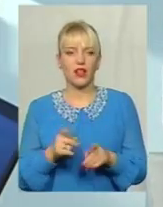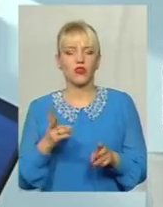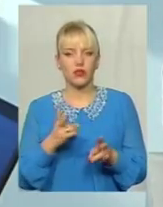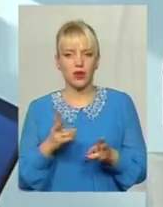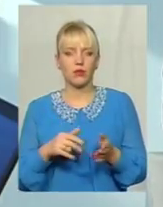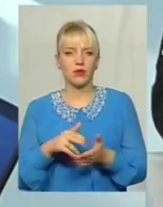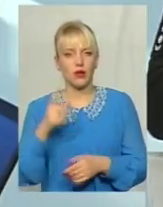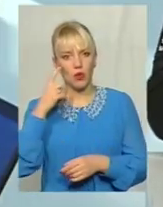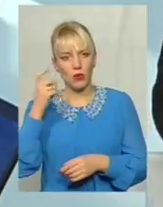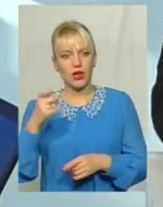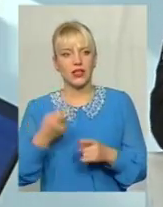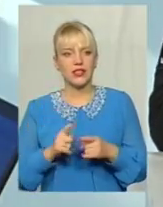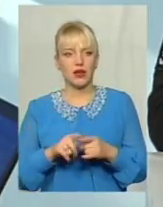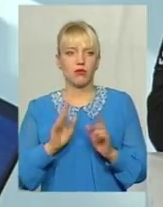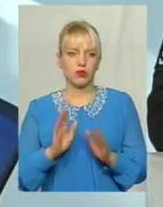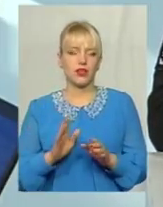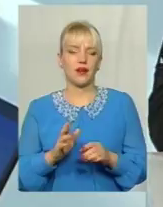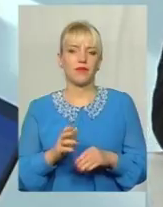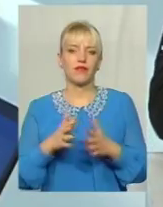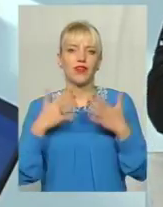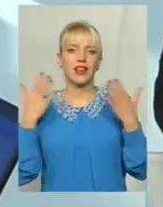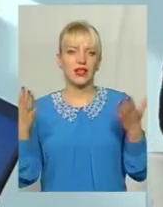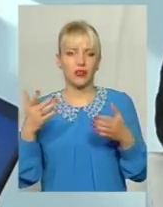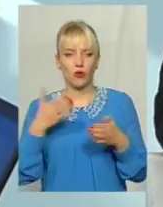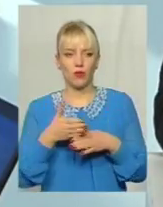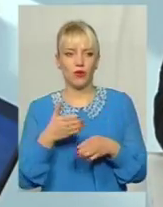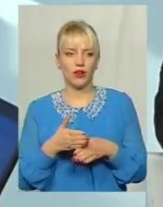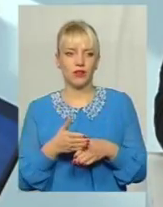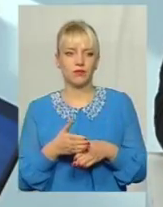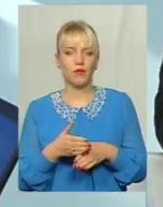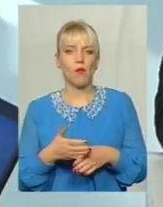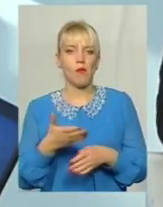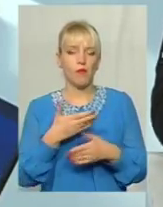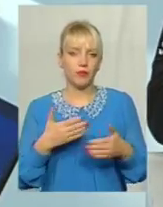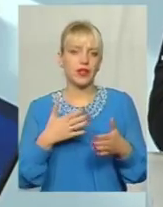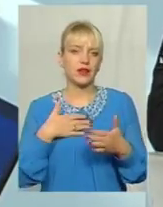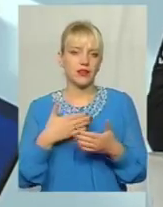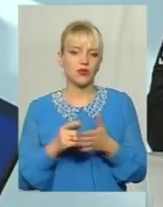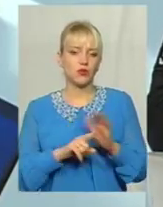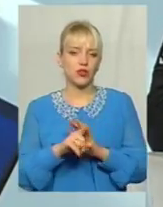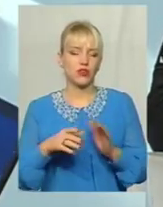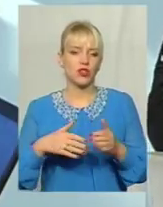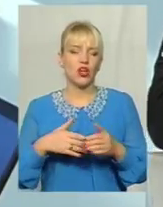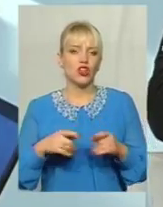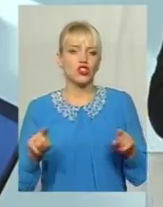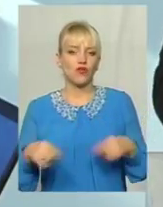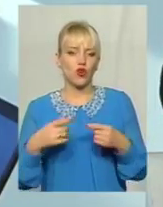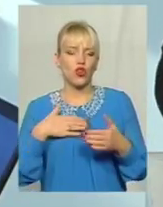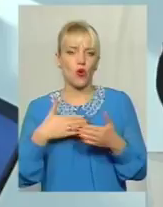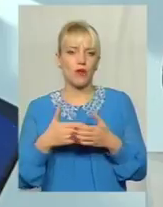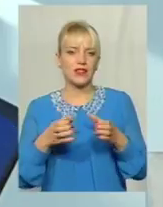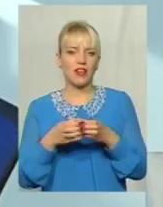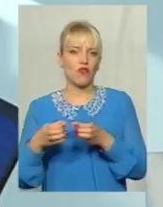попередити І це вже буде надзвичайно велика допомога І ми зараз активно розпочинаємо Створення таких громадських формувань На базі цих